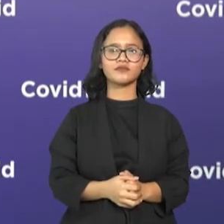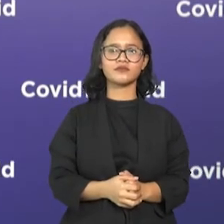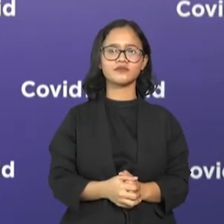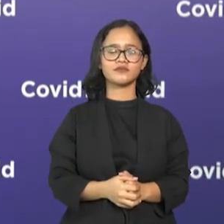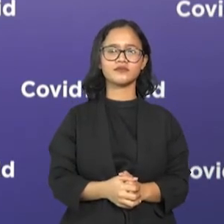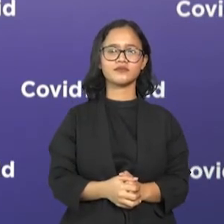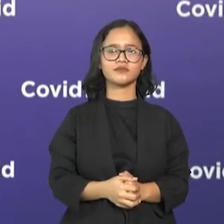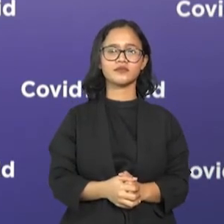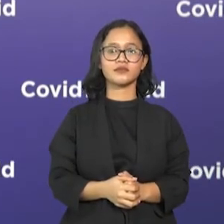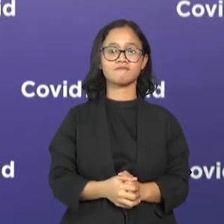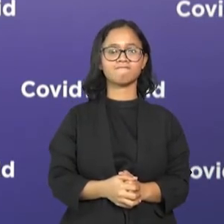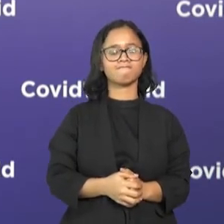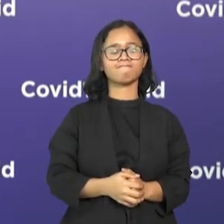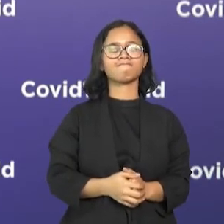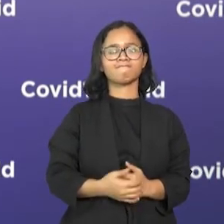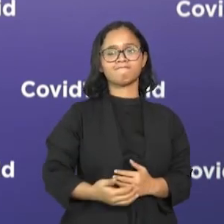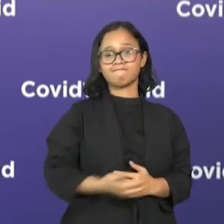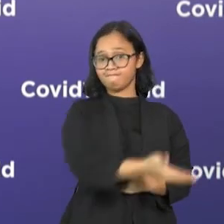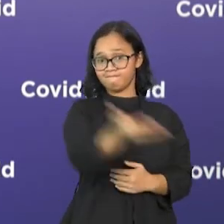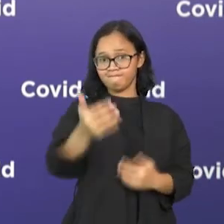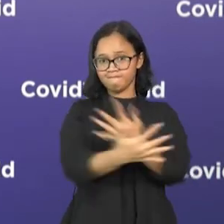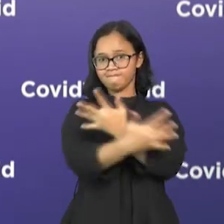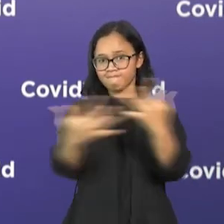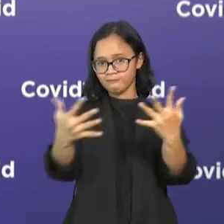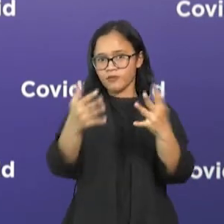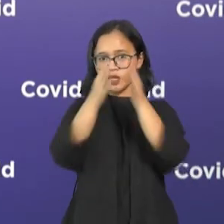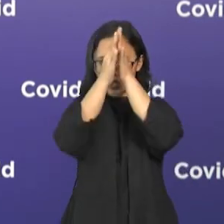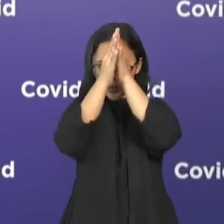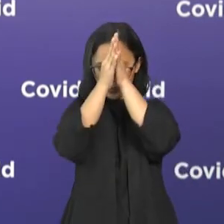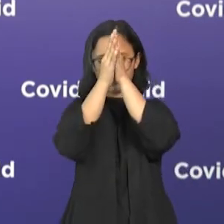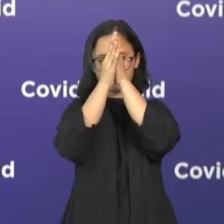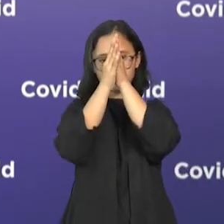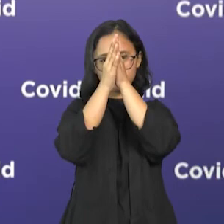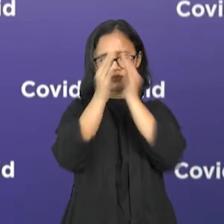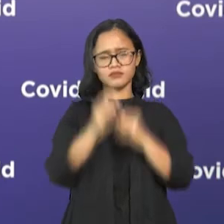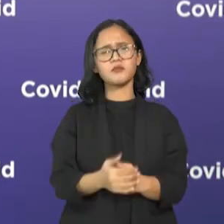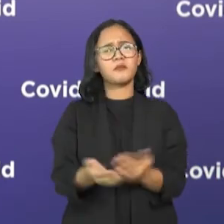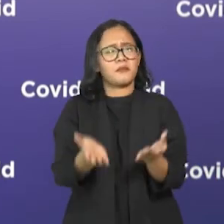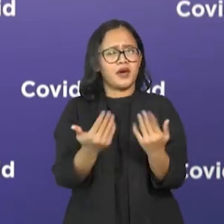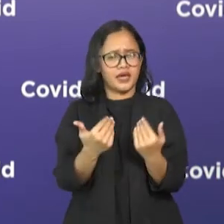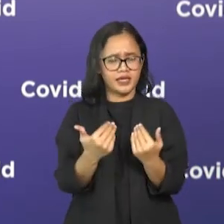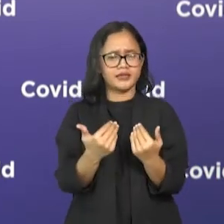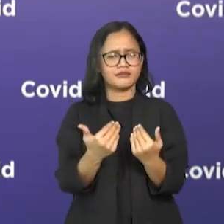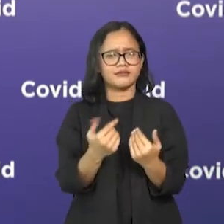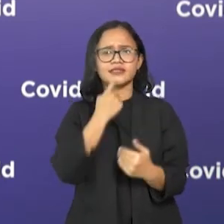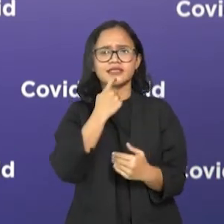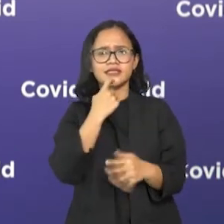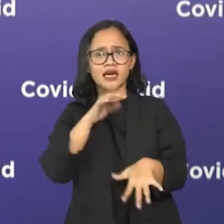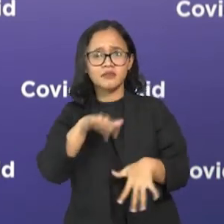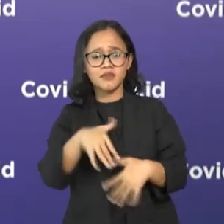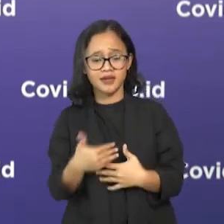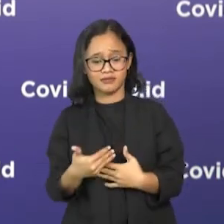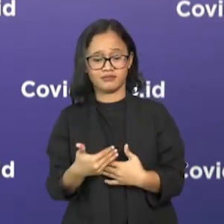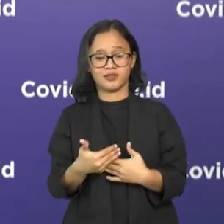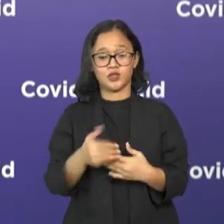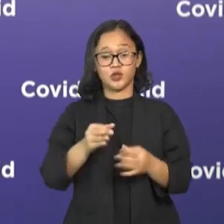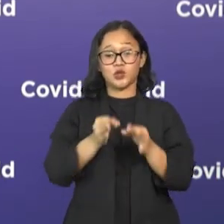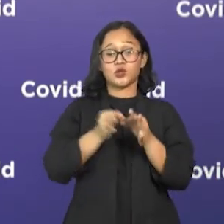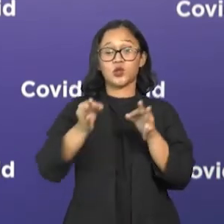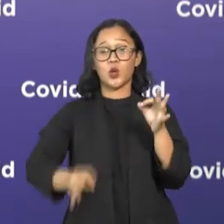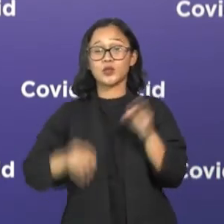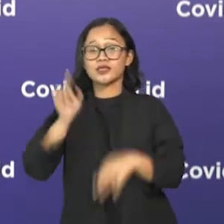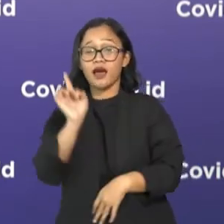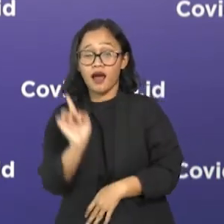umat Hindu di seluruh Indonesia dalam rangka melakukan upaya keluar dari kasus ini kita harus